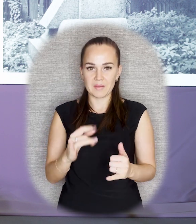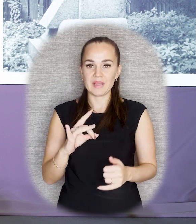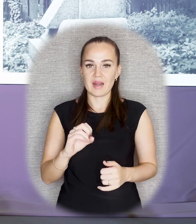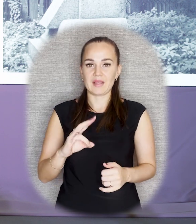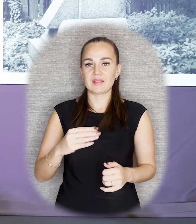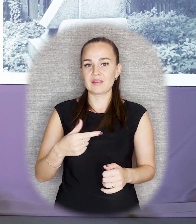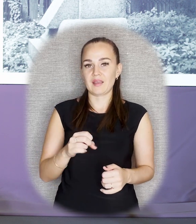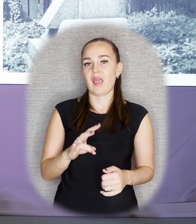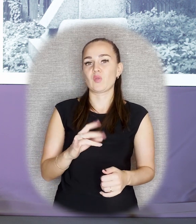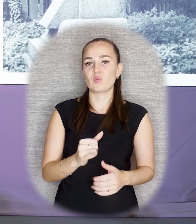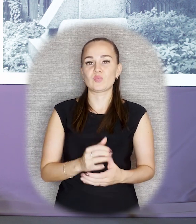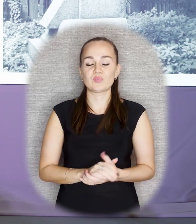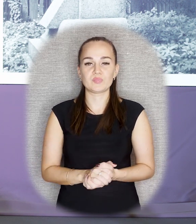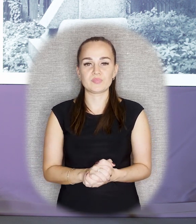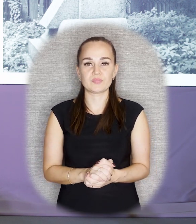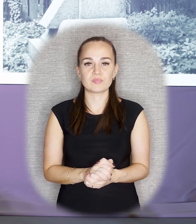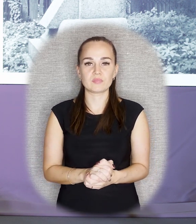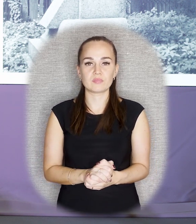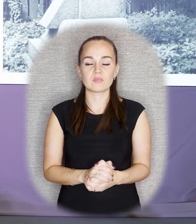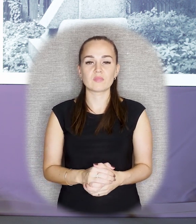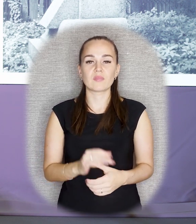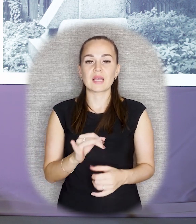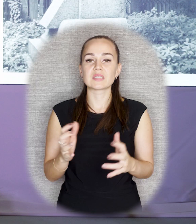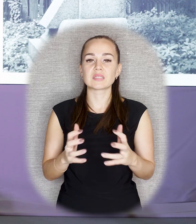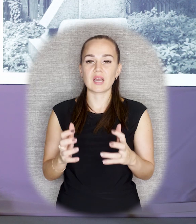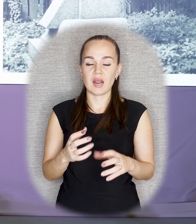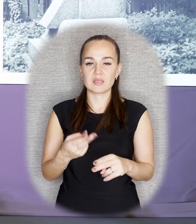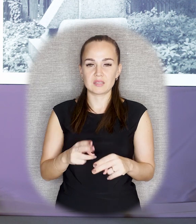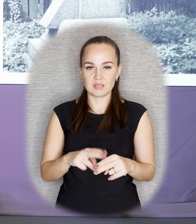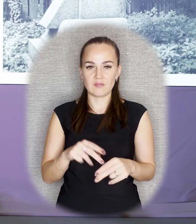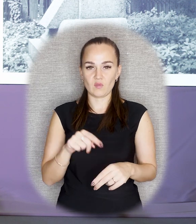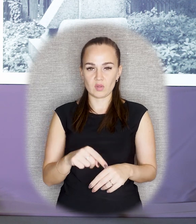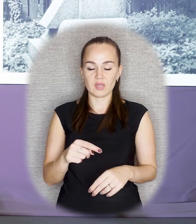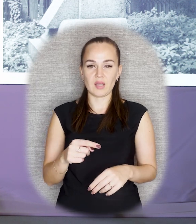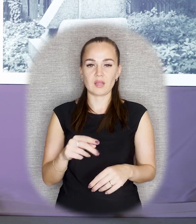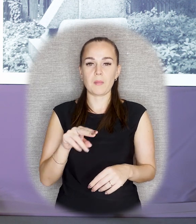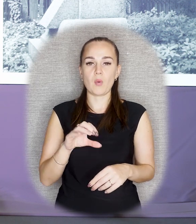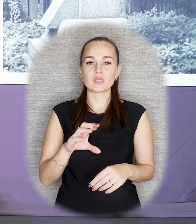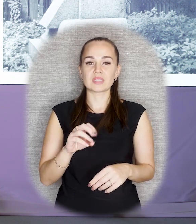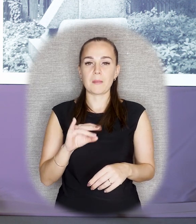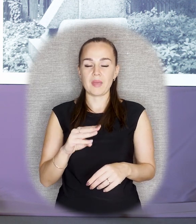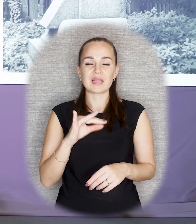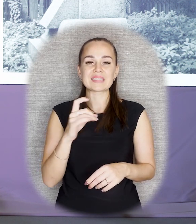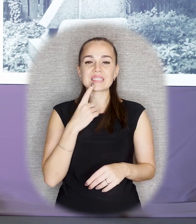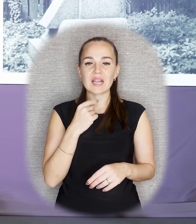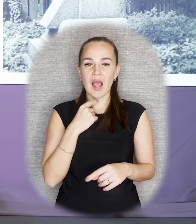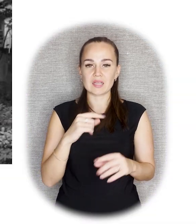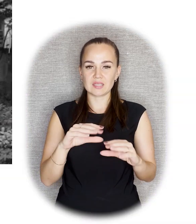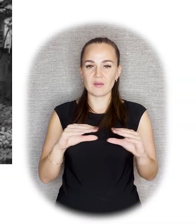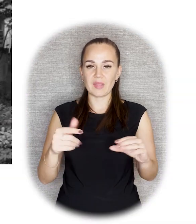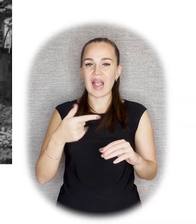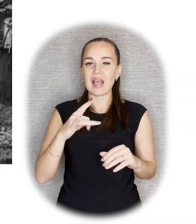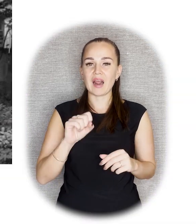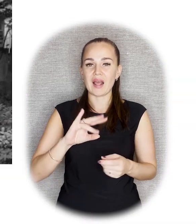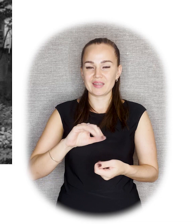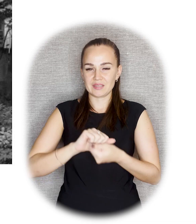Был установлен. Соответственно, точно сохранился вот этот конструктивистский вариант постамента из красного гранита, который мы видим на эскизе,